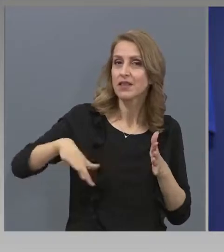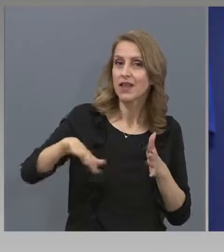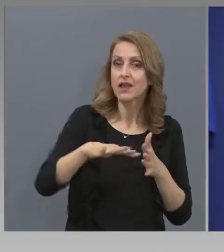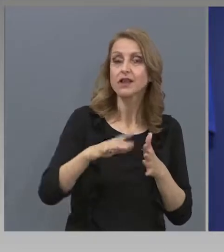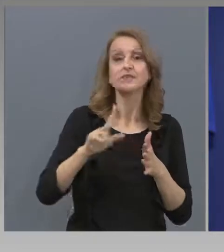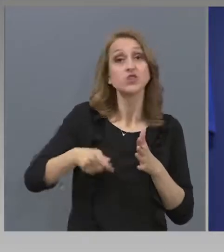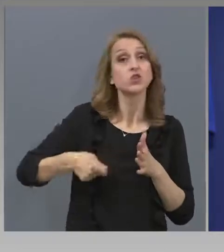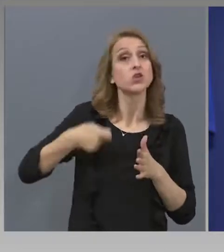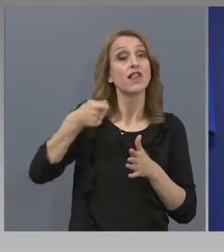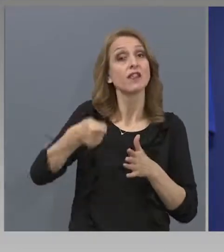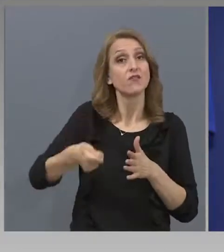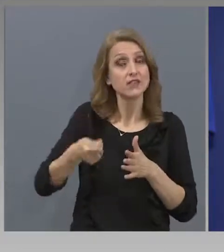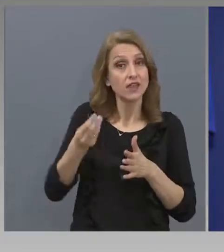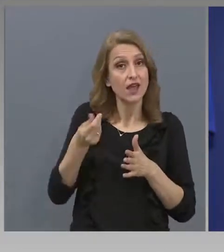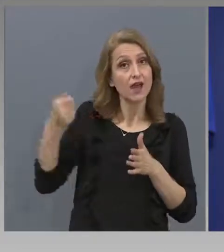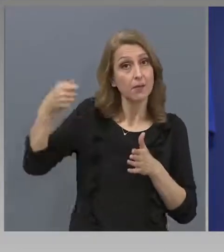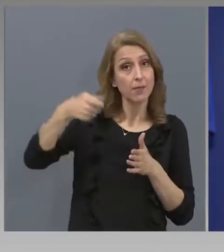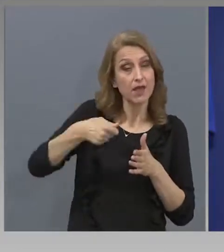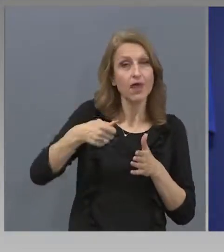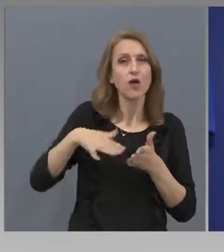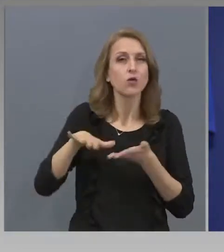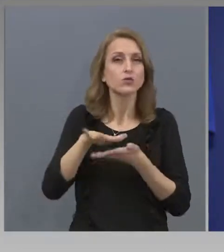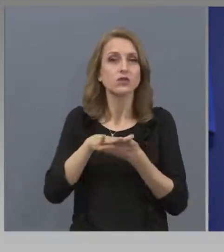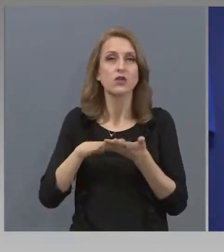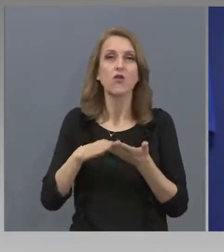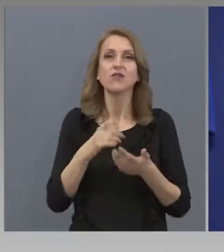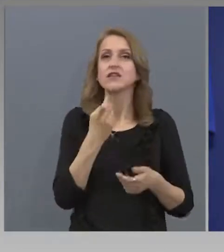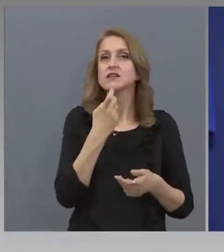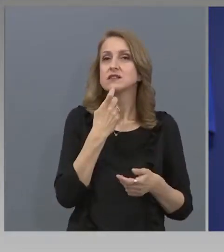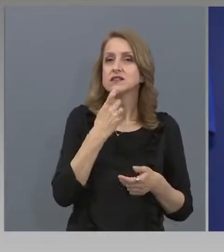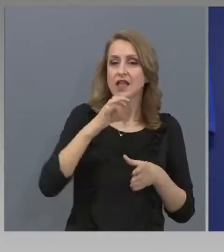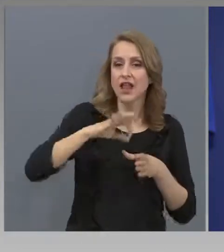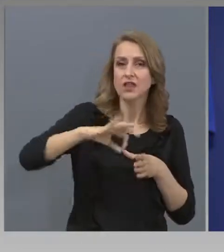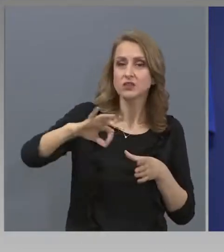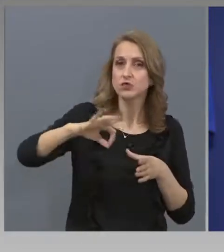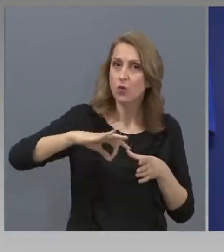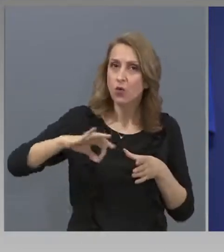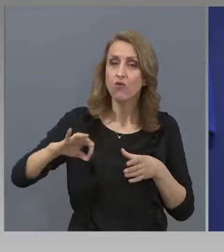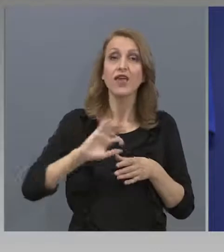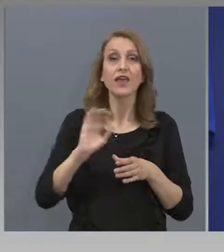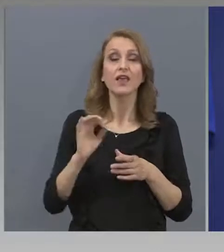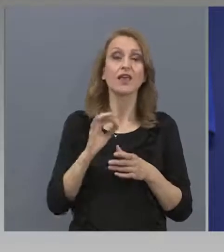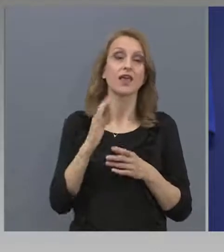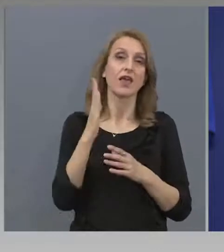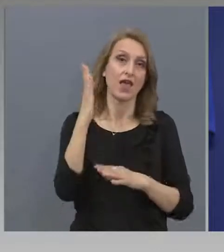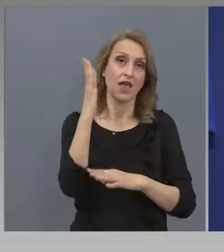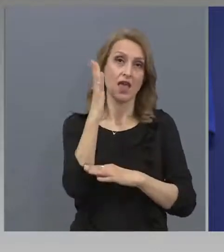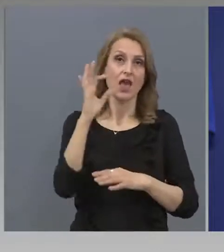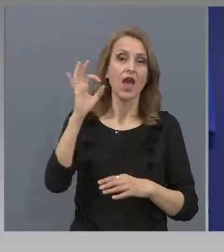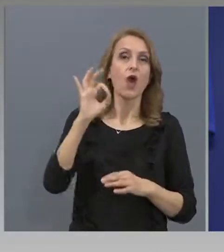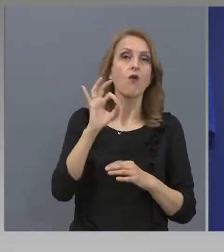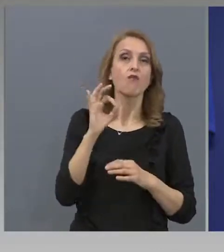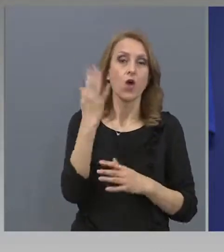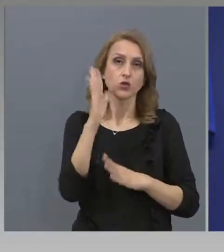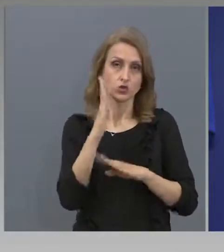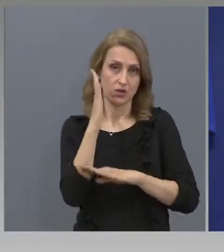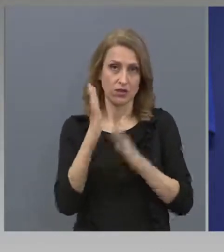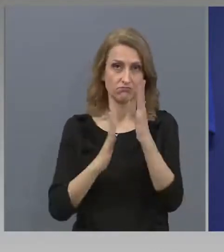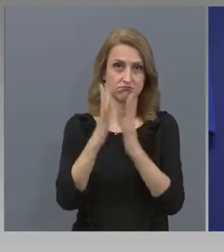в производството на основни зеленчукови и овошни изделия и продукти.